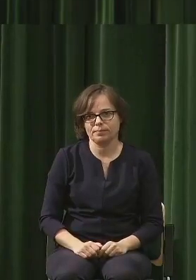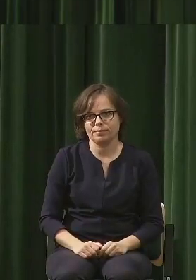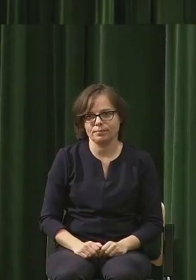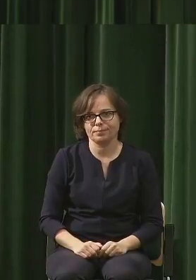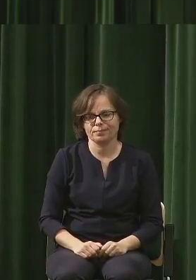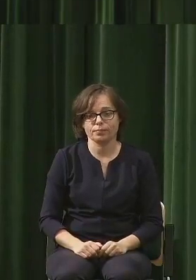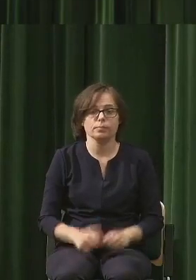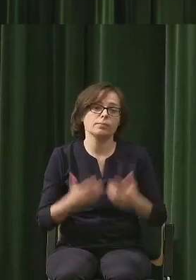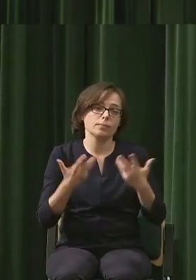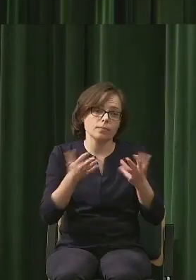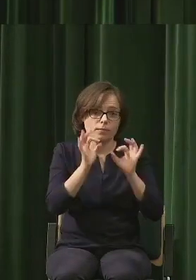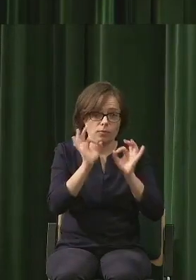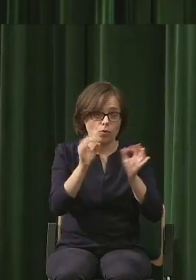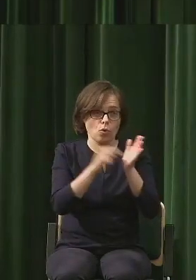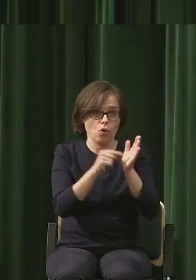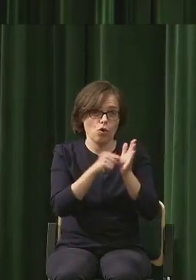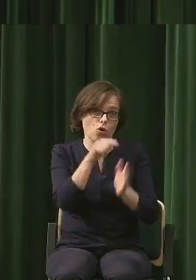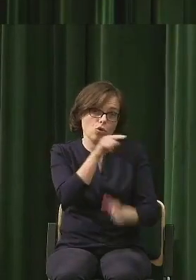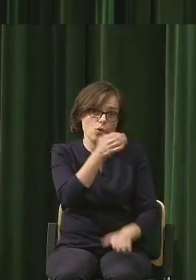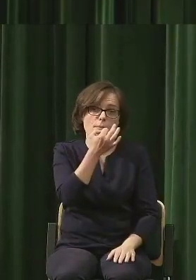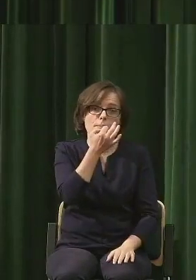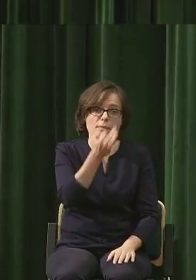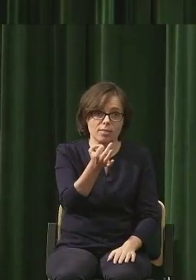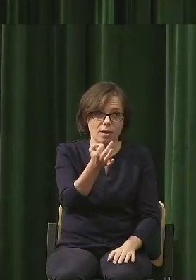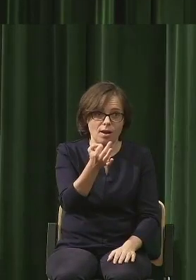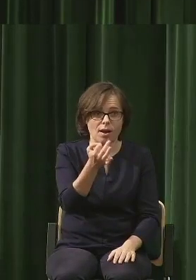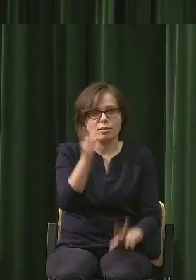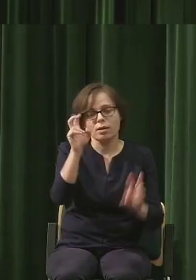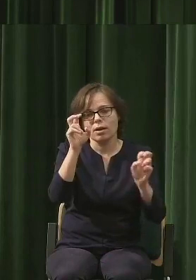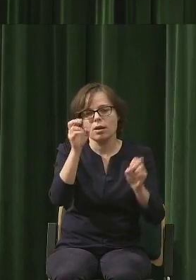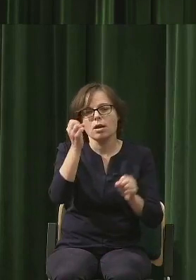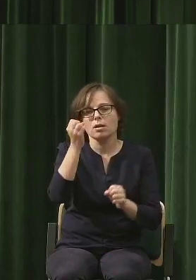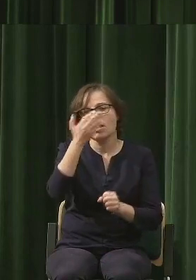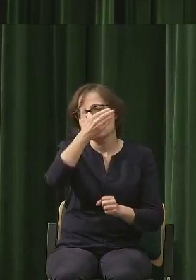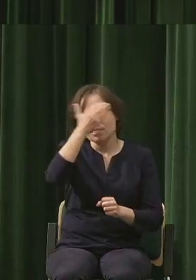Z tym pytaniem, takim mądrą niewiedzą,